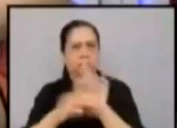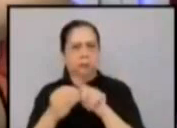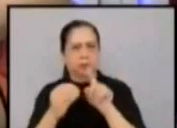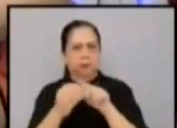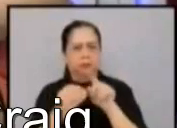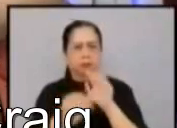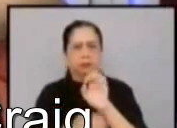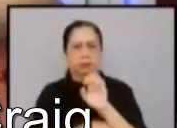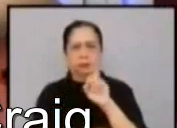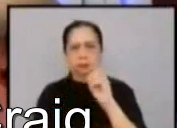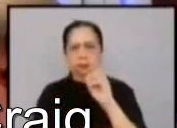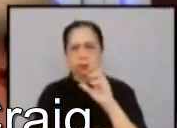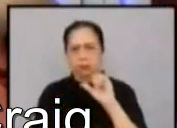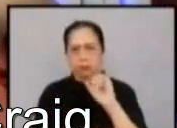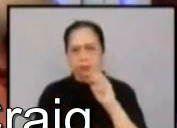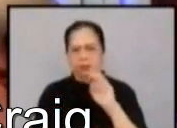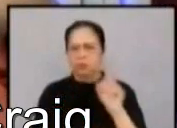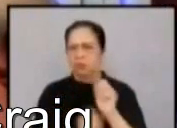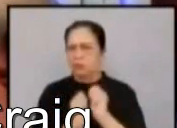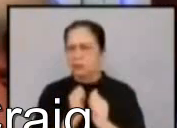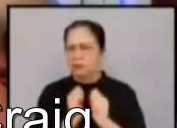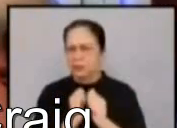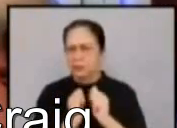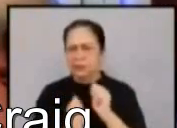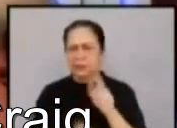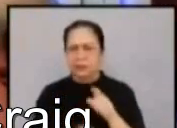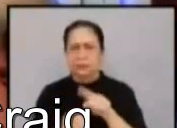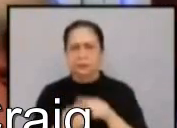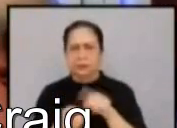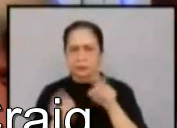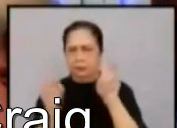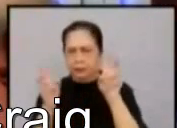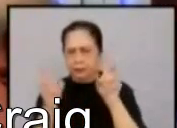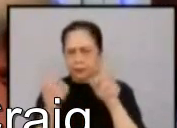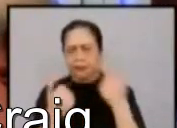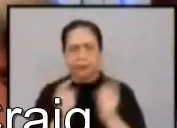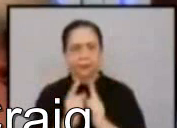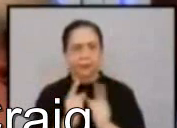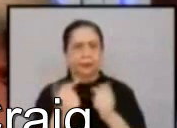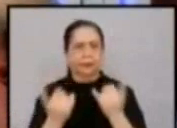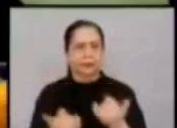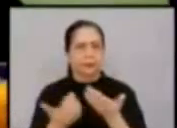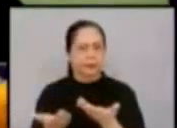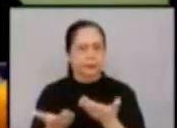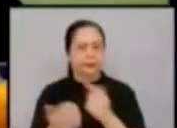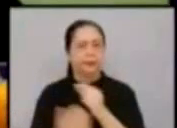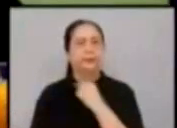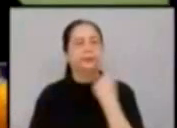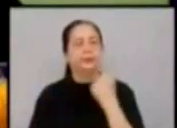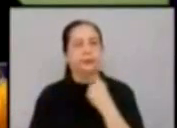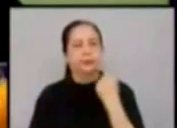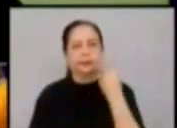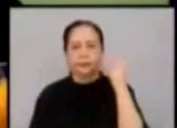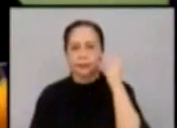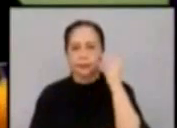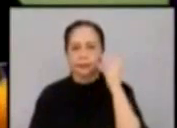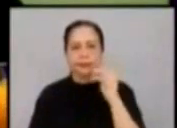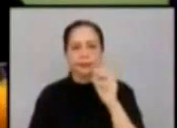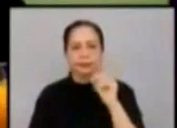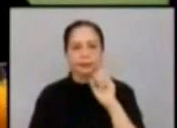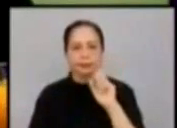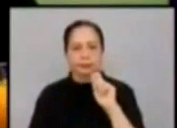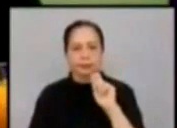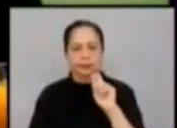Pero upang mas maintindihan pa natin ang tungkol po dito, makakasama po natin Rev. Fr. Monette C. Legaspi,